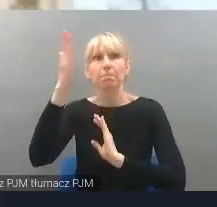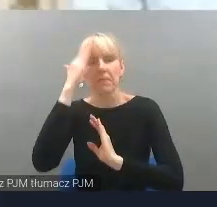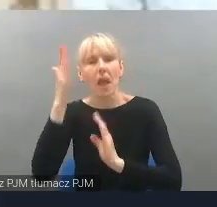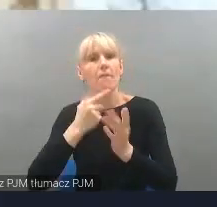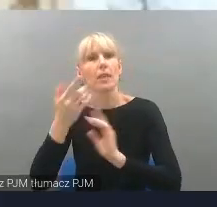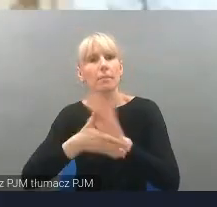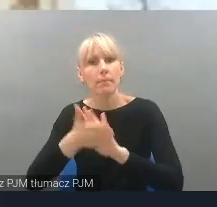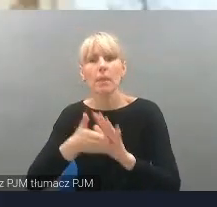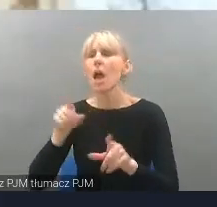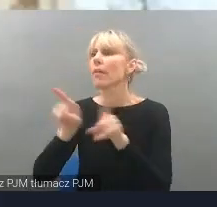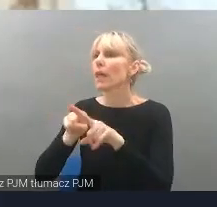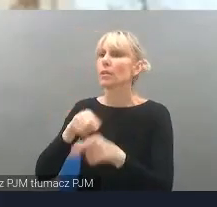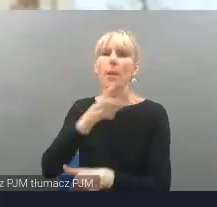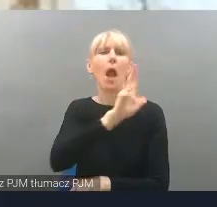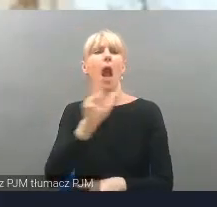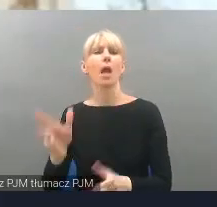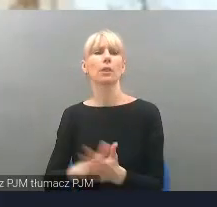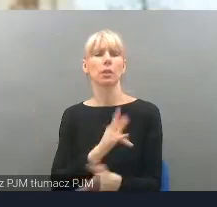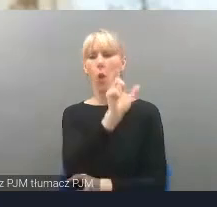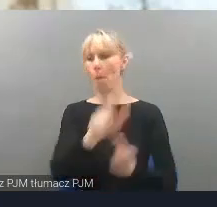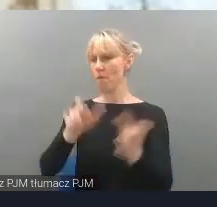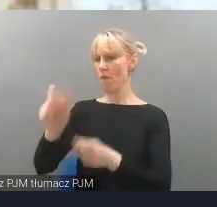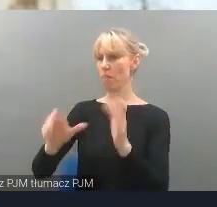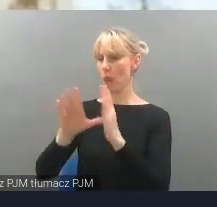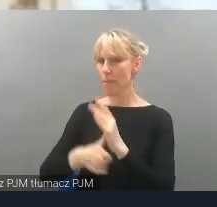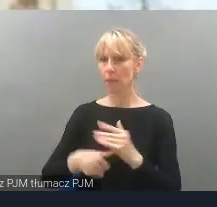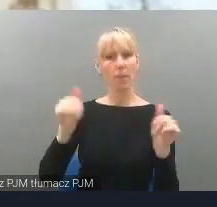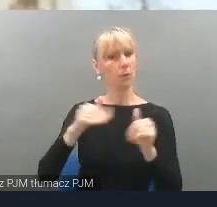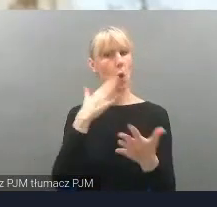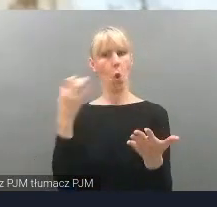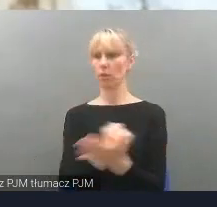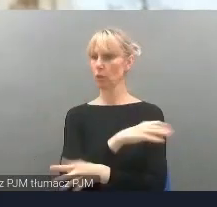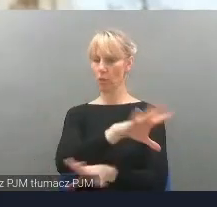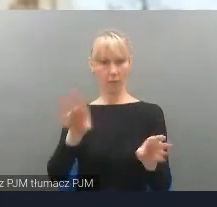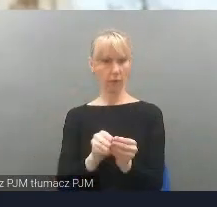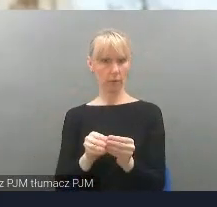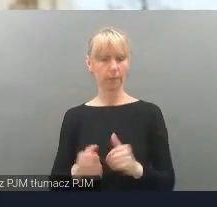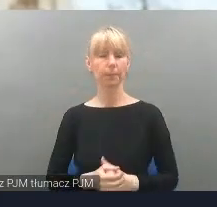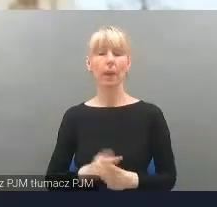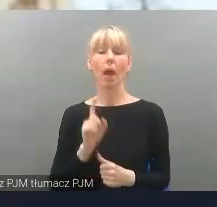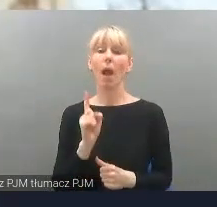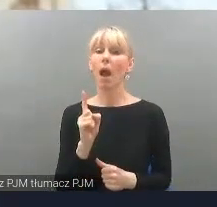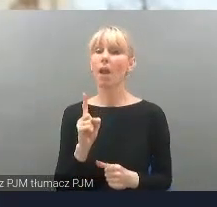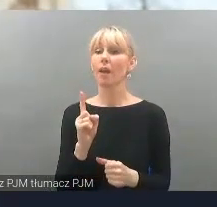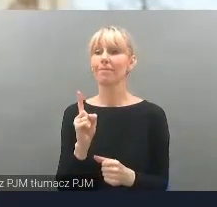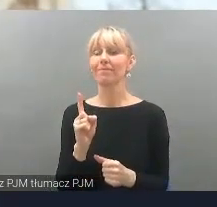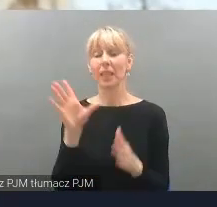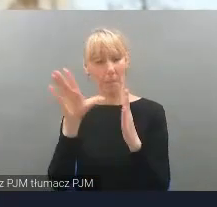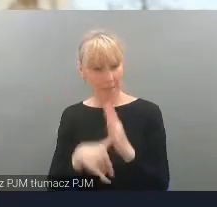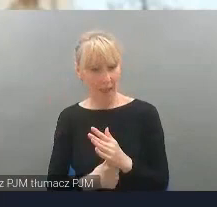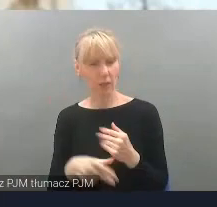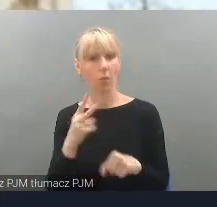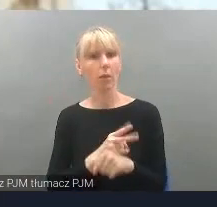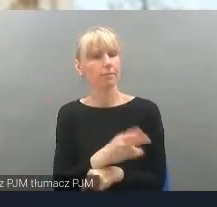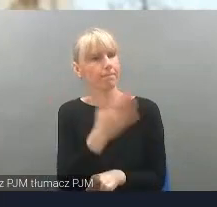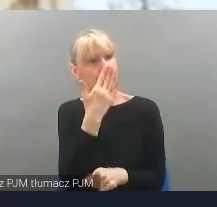czuje się w tym mieście, że może korzystać ze wszystkiego, co miasto mu oferuje. Ale z drugiej strony myślę, że miasto dostępne to też miasto, które jest